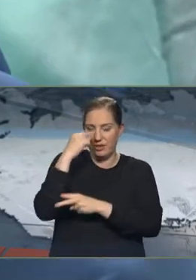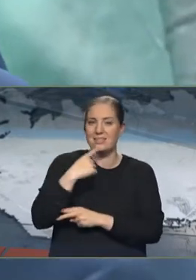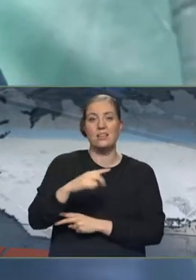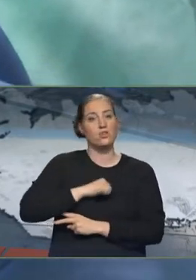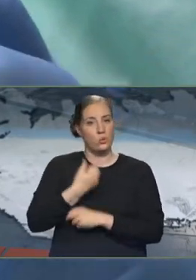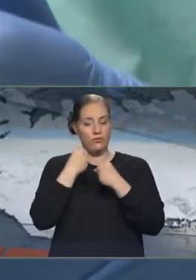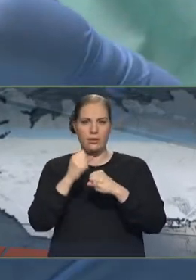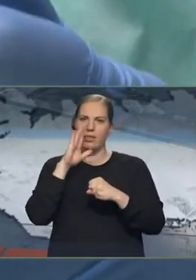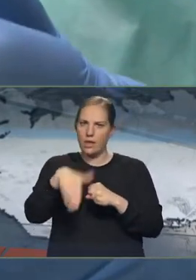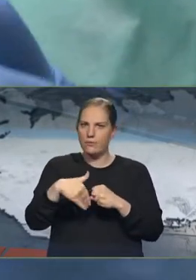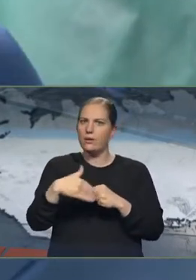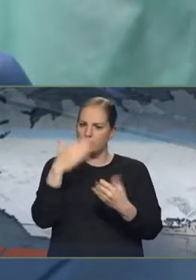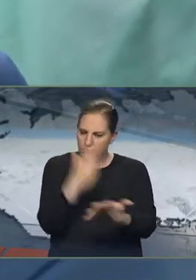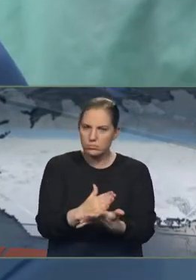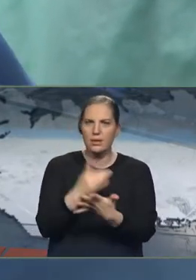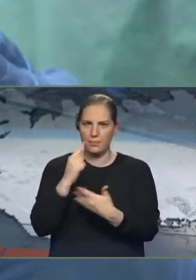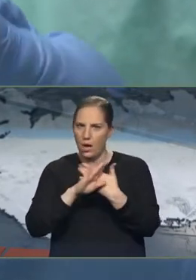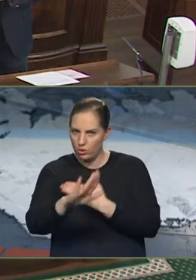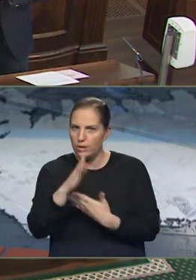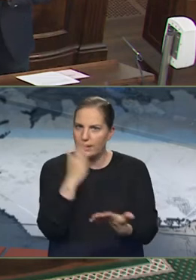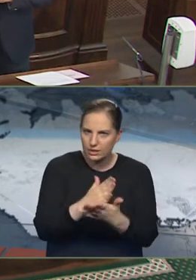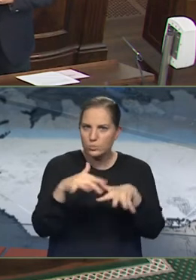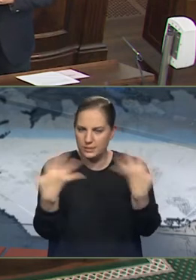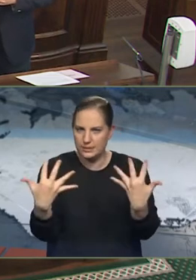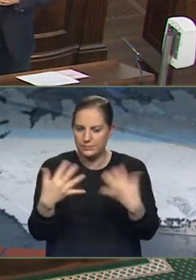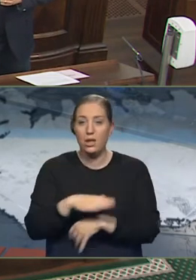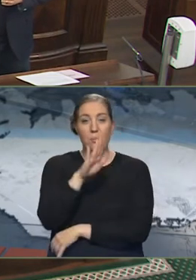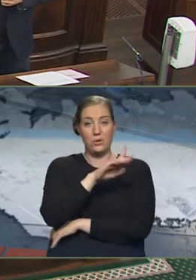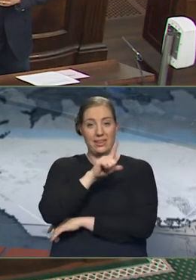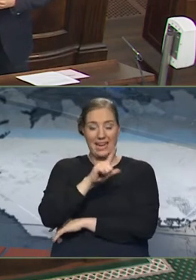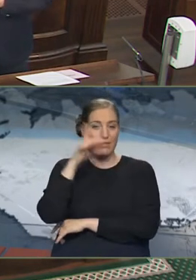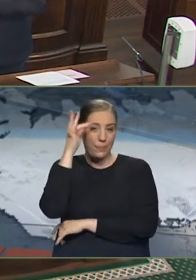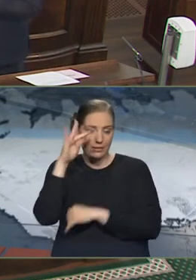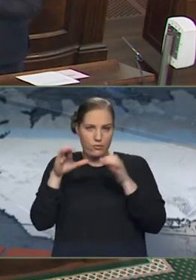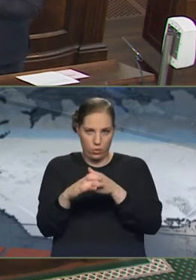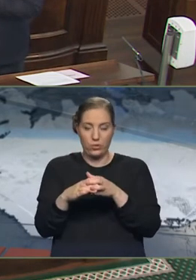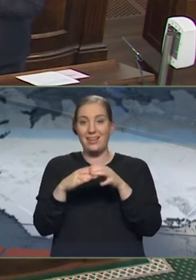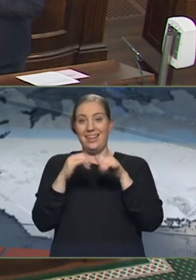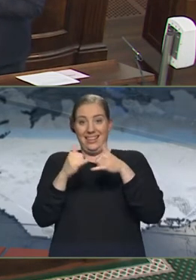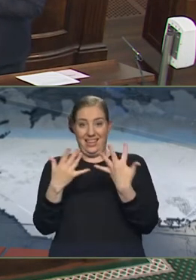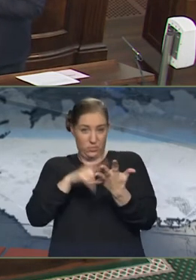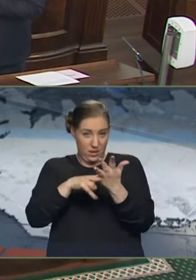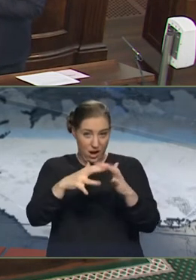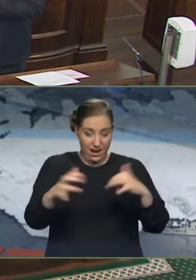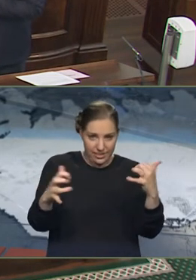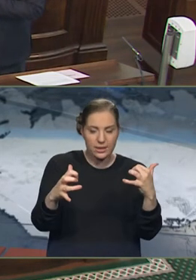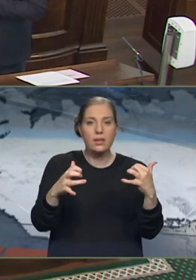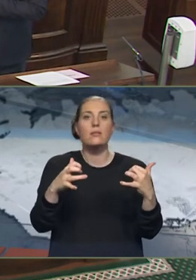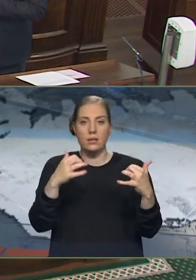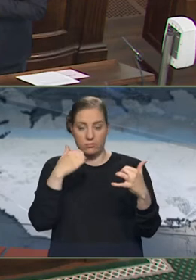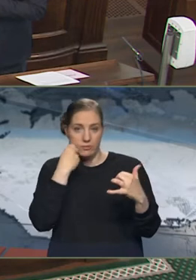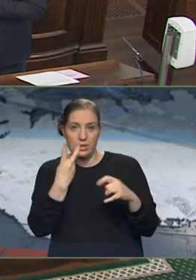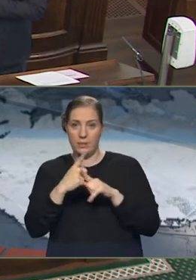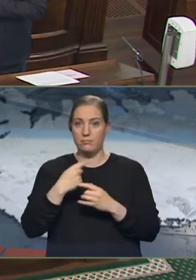því hvort raunhaft sé að þær áallani standist. Björn Lefi Gunnarsson Pyrötum spurði fórsættisráður á alþingi í dag um affendingar á allun